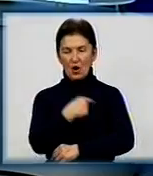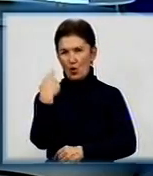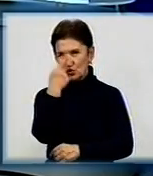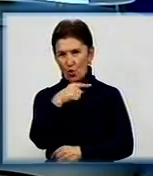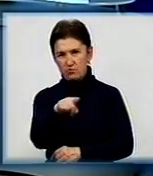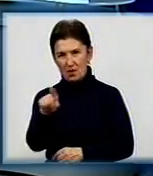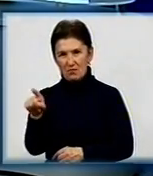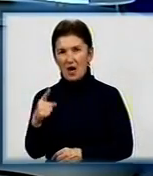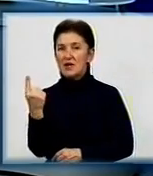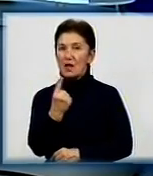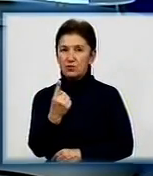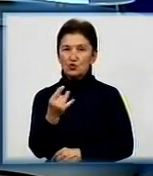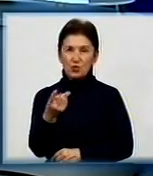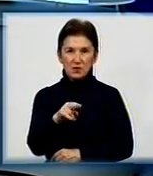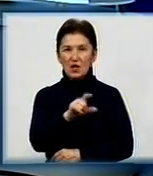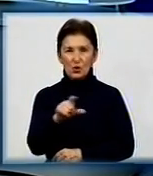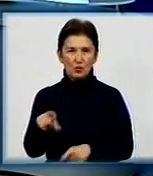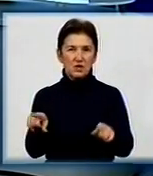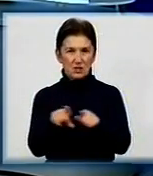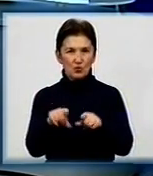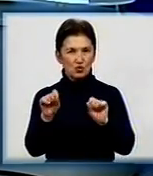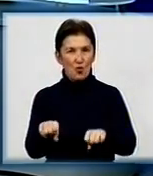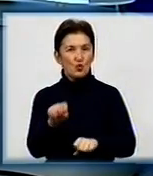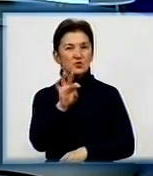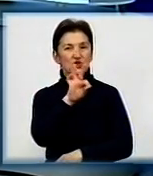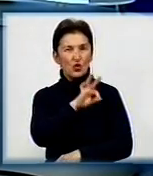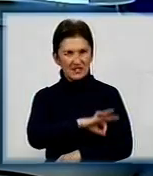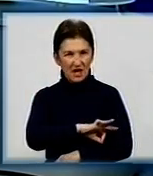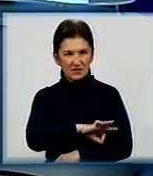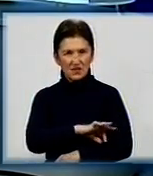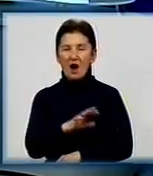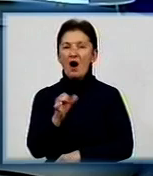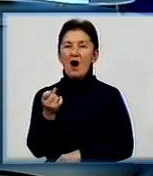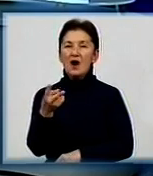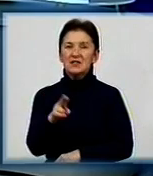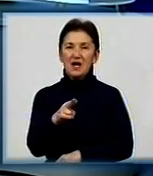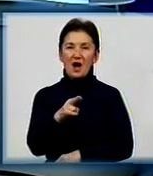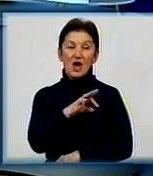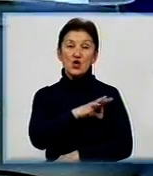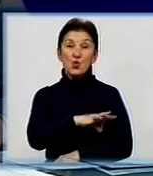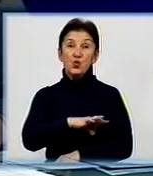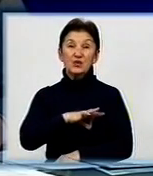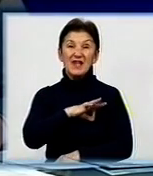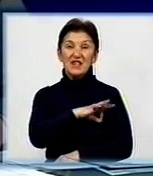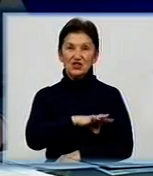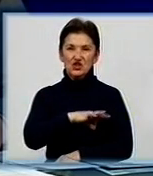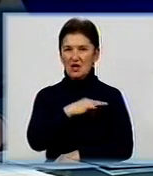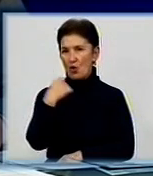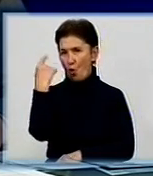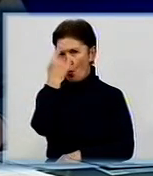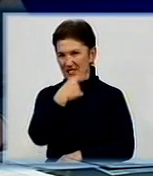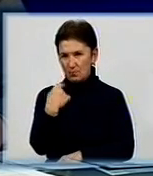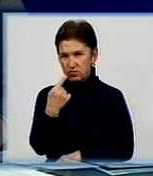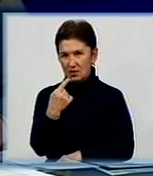грудня люди також можуть з цим скористатися. А для юридичних осіб за рахунок цих коштів передбачена